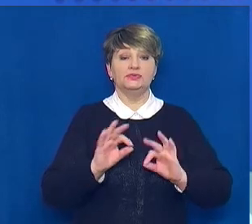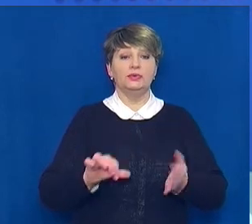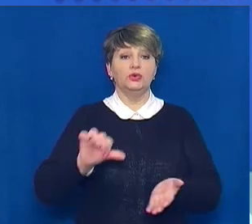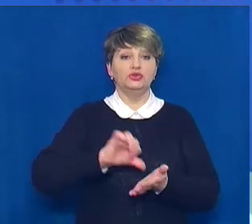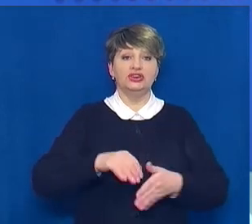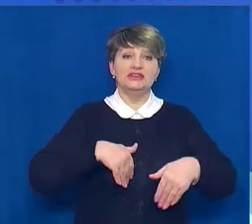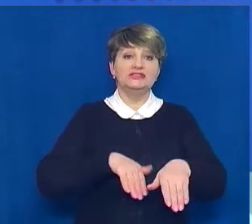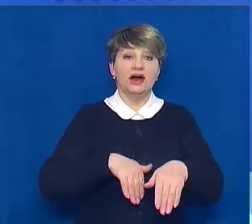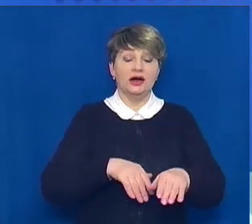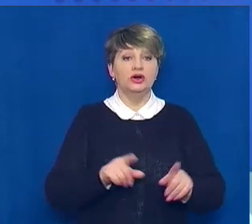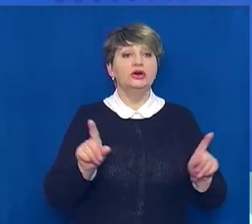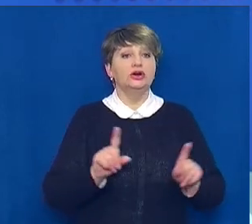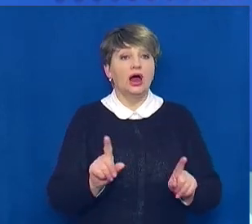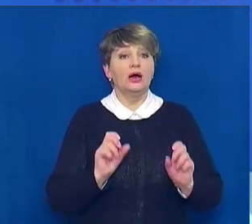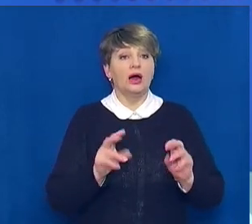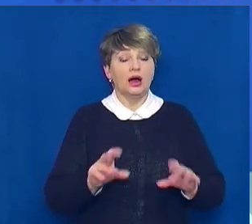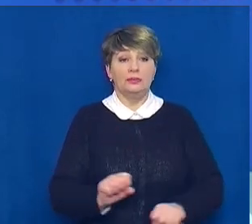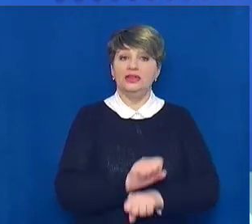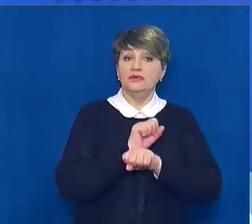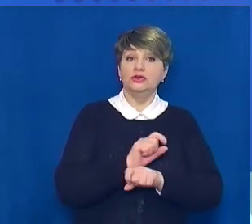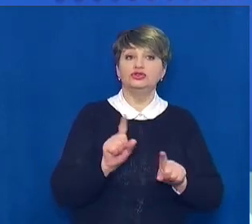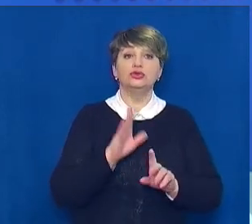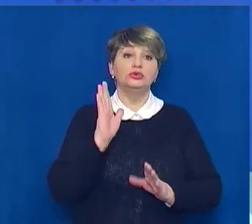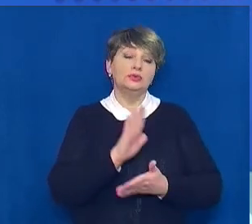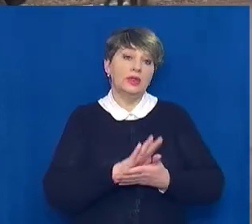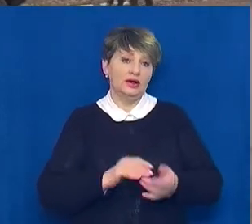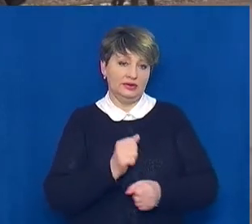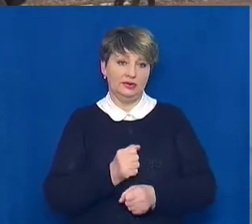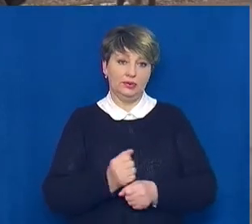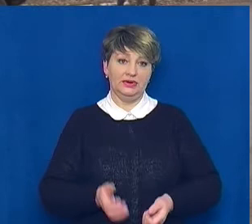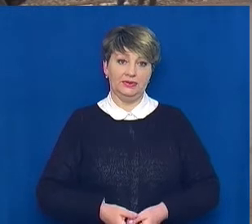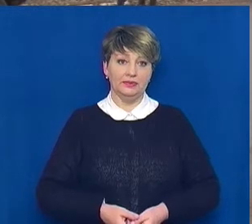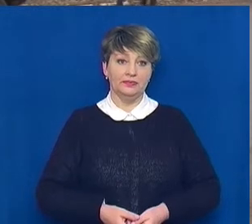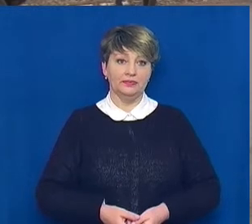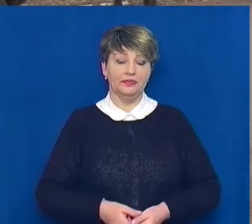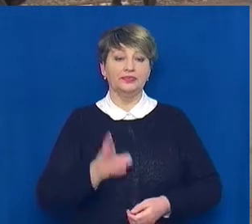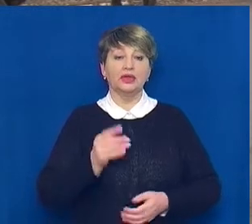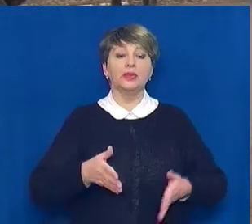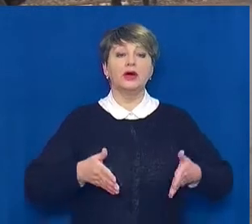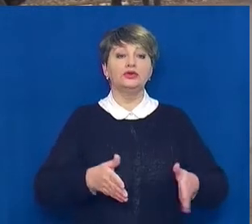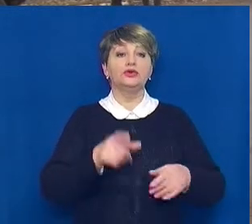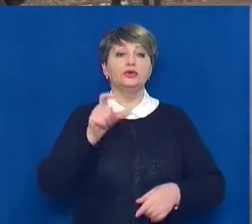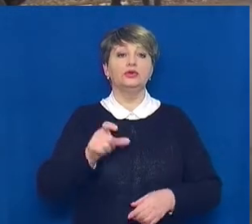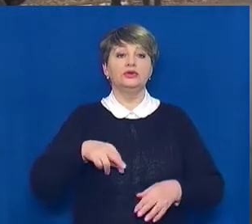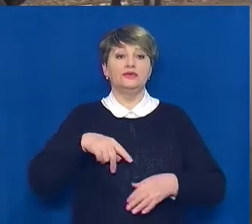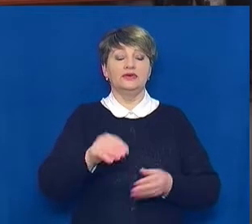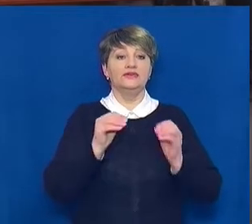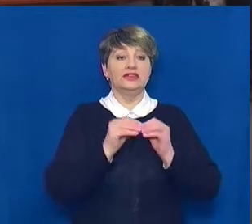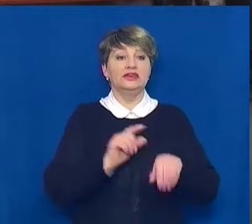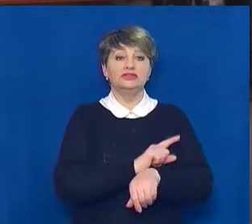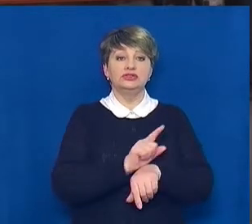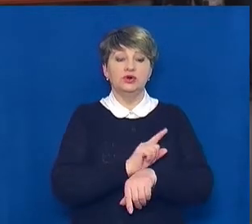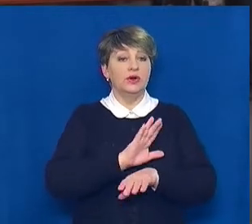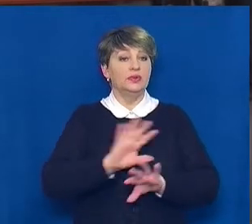Як мітингували та що робитимуть далі – у сюжеті Ольги Горжій. На дорогу люди вийшли о 10-й годині. Не